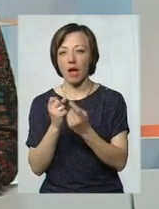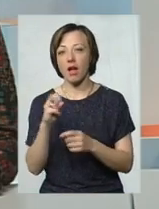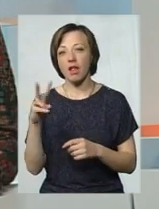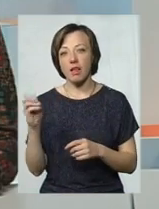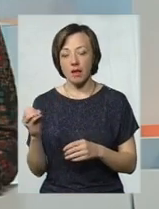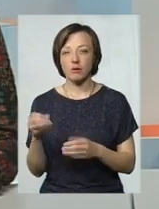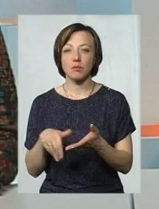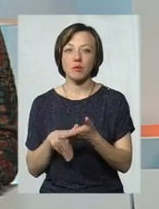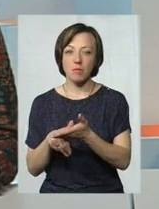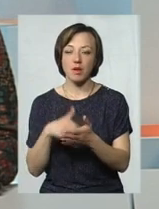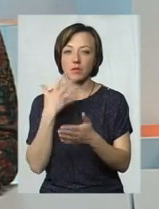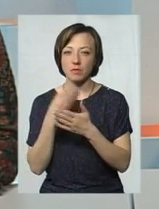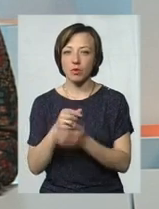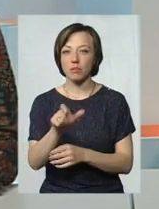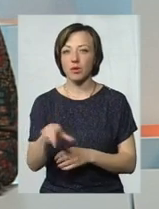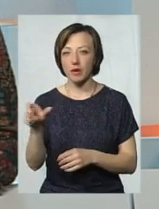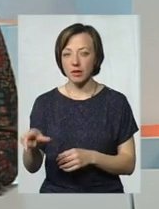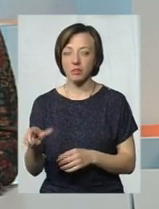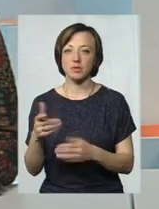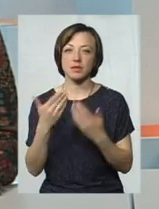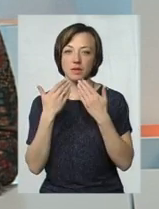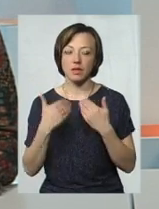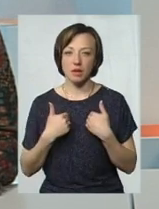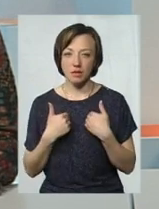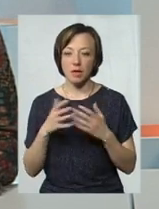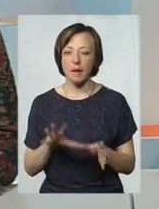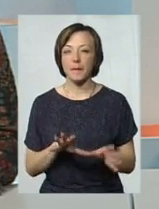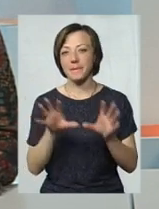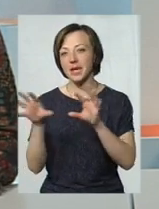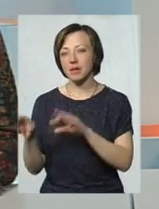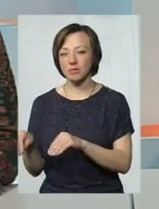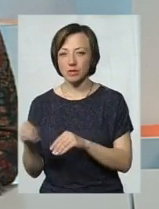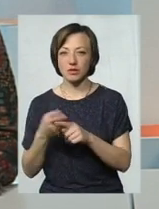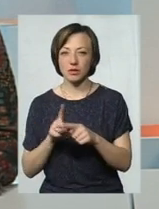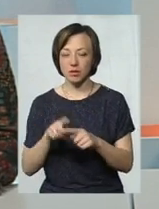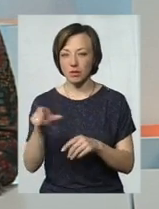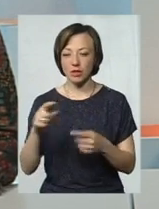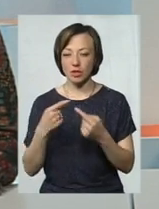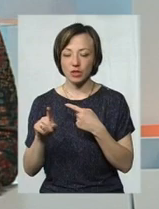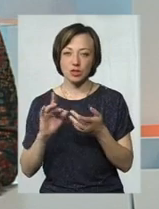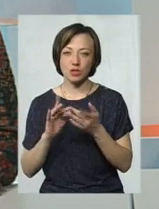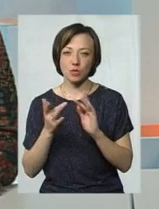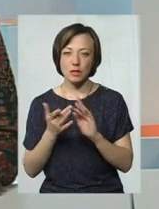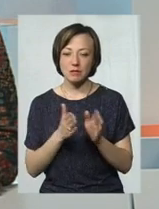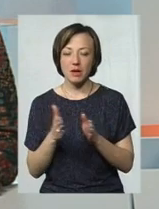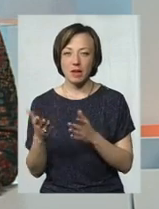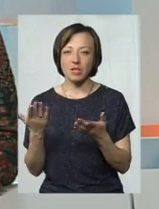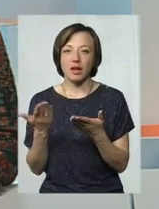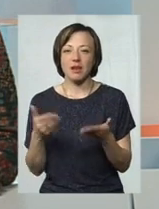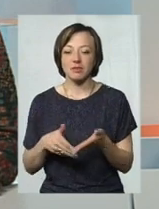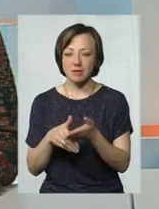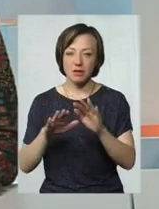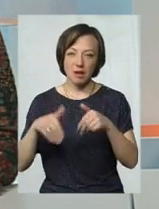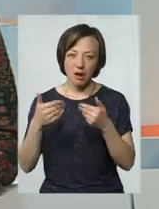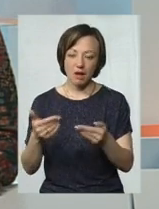ми допомагаємо своїм клієнтам і тим людям, які до нас звертаються, переміщувати якусь цю аудиторію в інші соцмережі, якісь інструменти їм